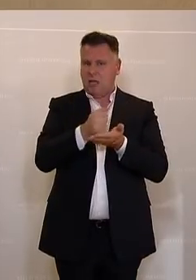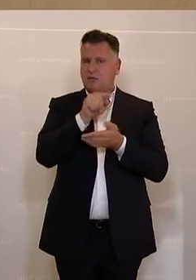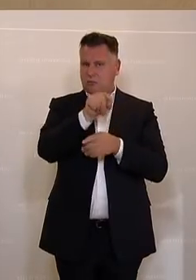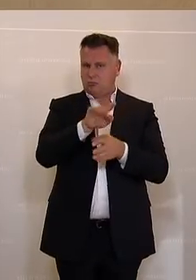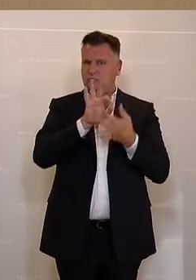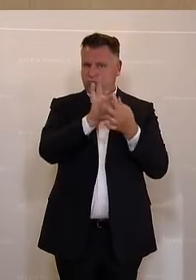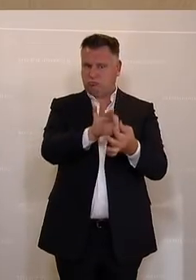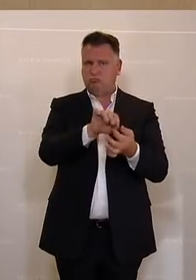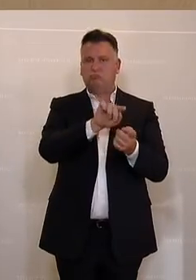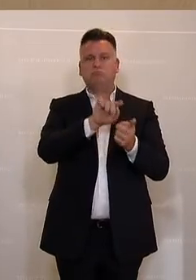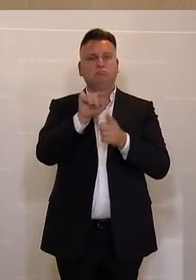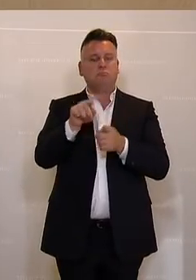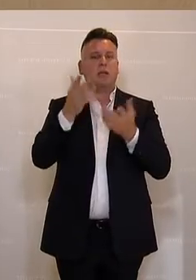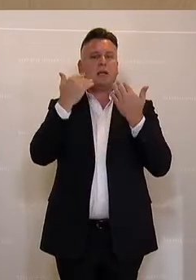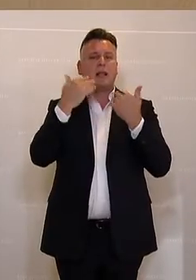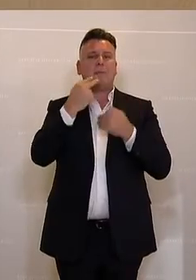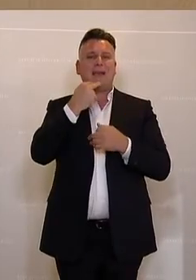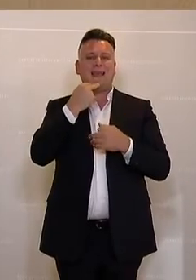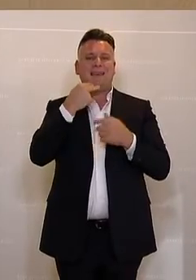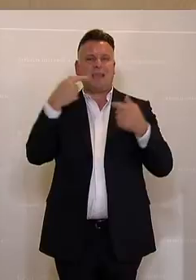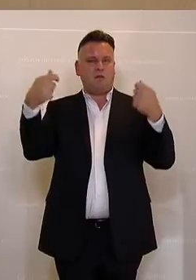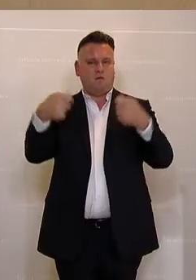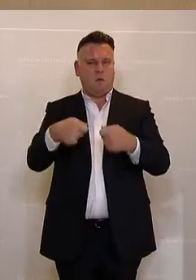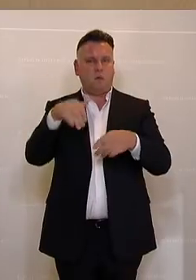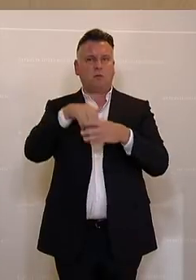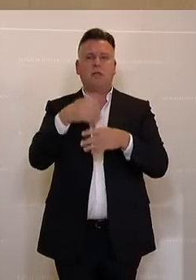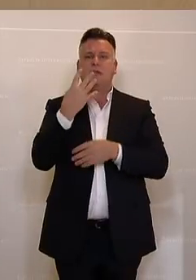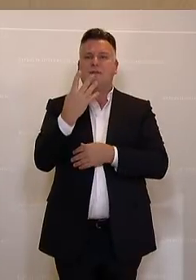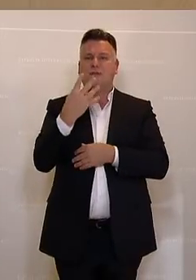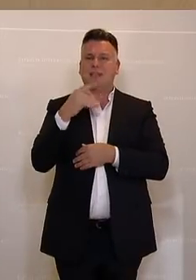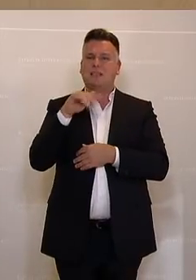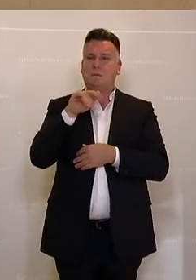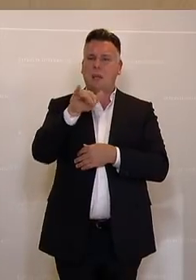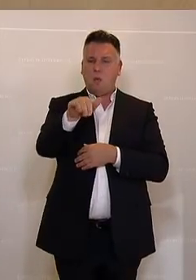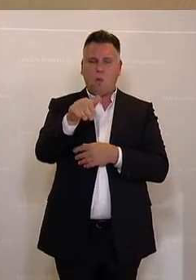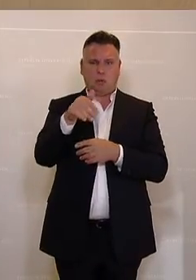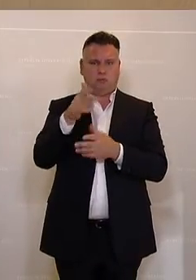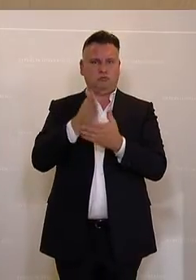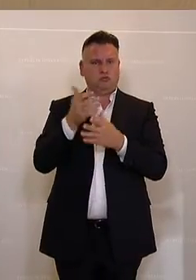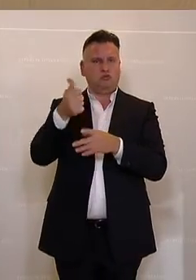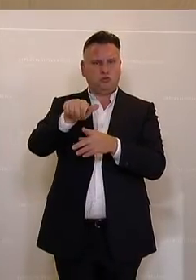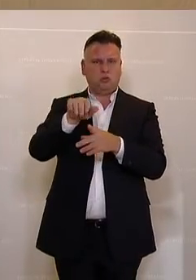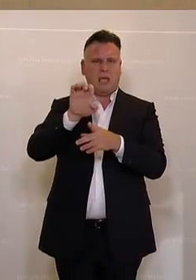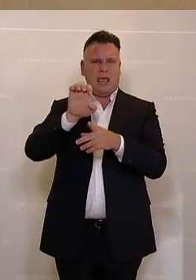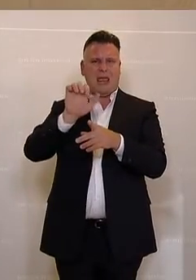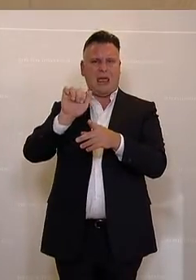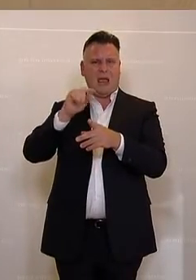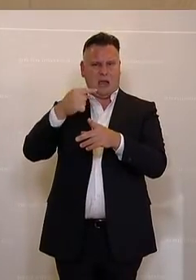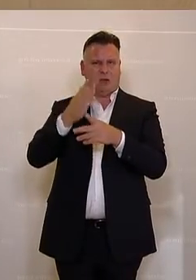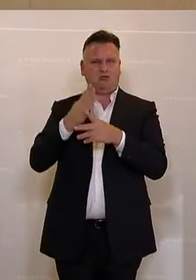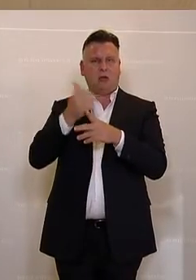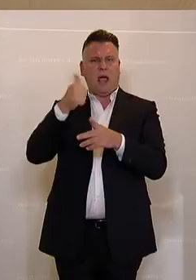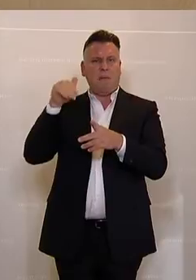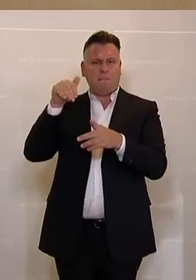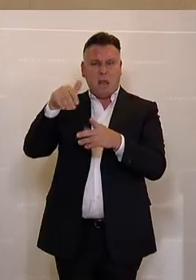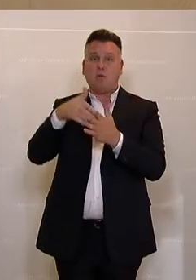Wir finanzieren über den Klima und Energiefonds mit über 40 Millionen Euro zusätzlich zum ERG, wo wir eine Milliarde pro Jahr zur